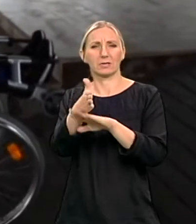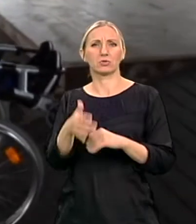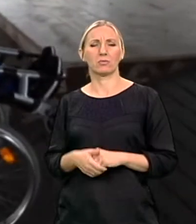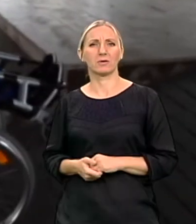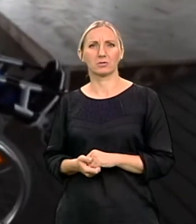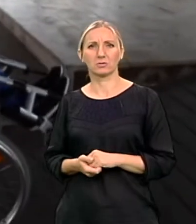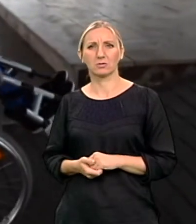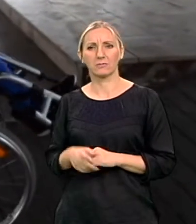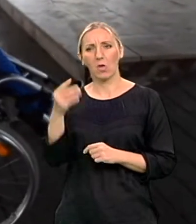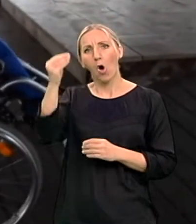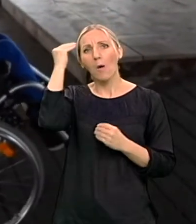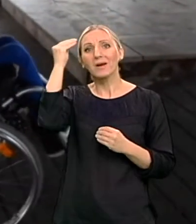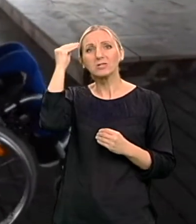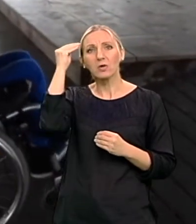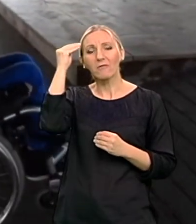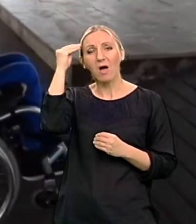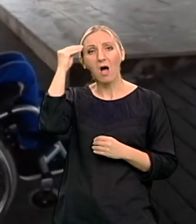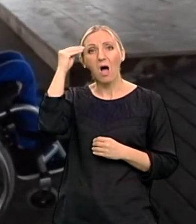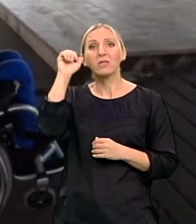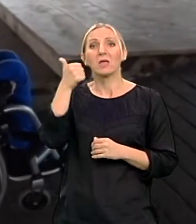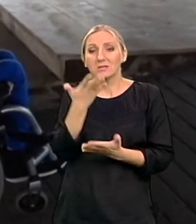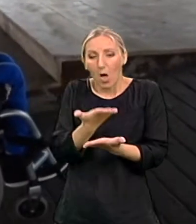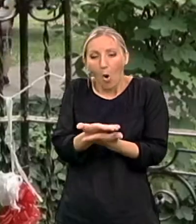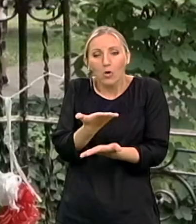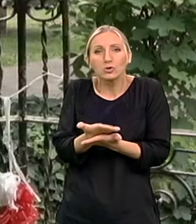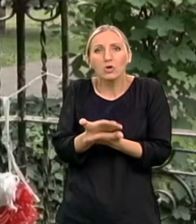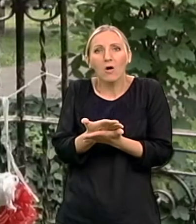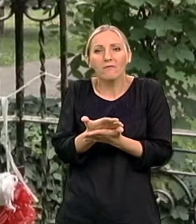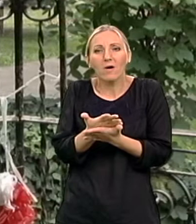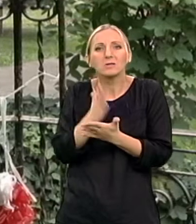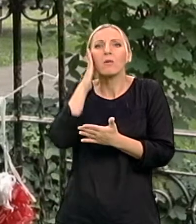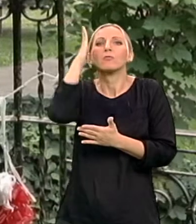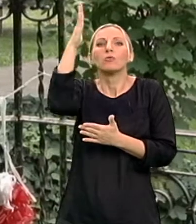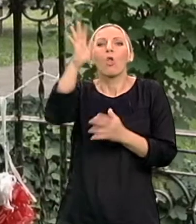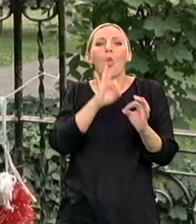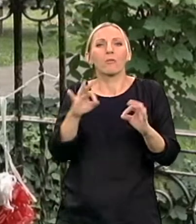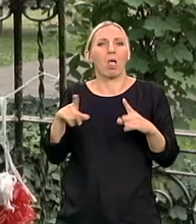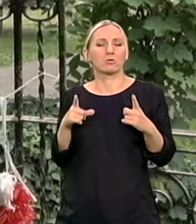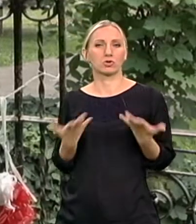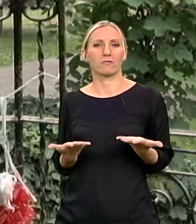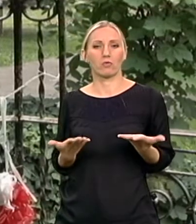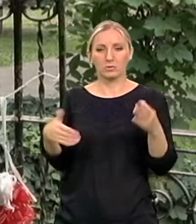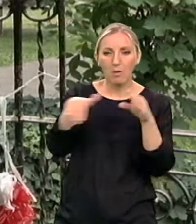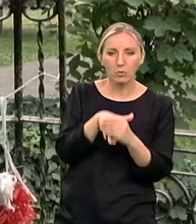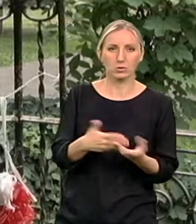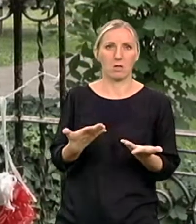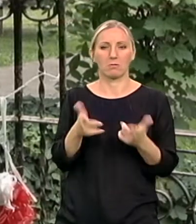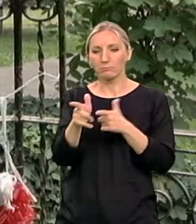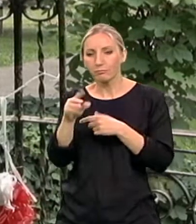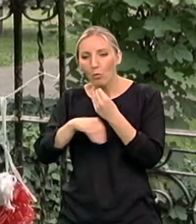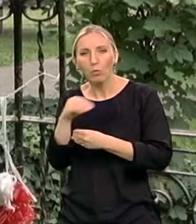I prosto obrazovanje jeste osnova za bilo kakav normalan život, za kasnije, za poslenje, osnivane porodice,